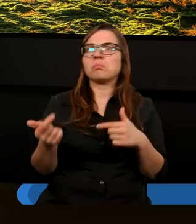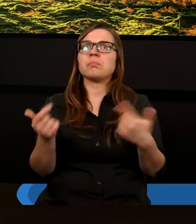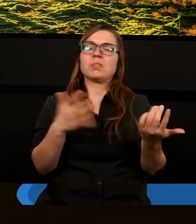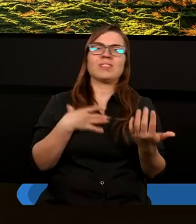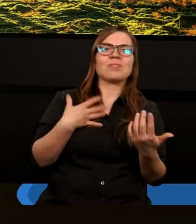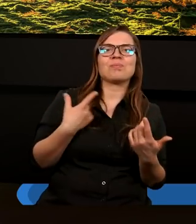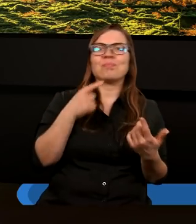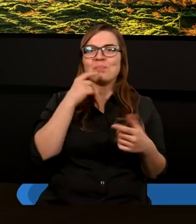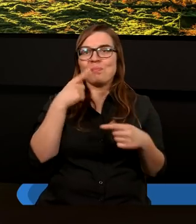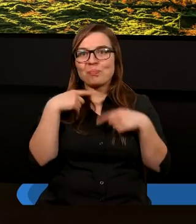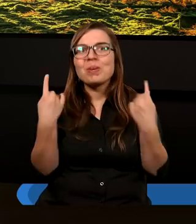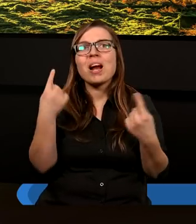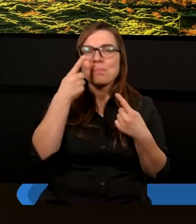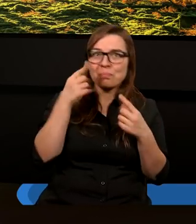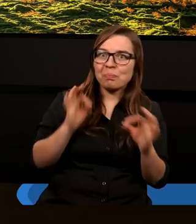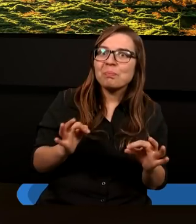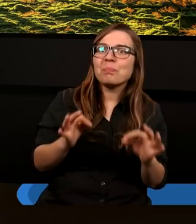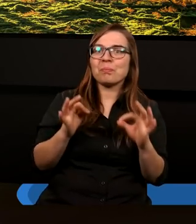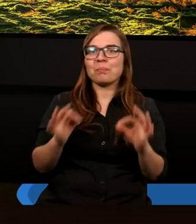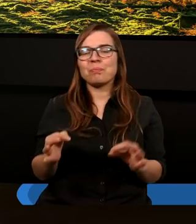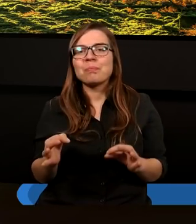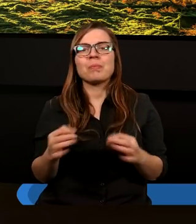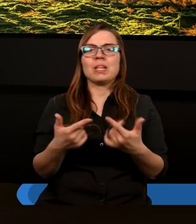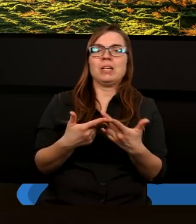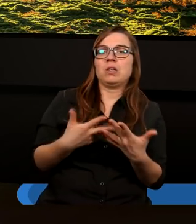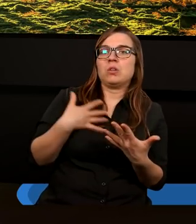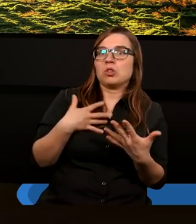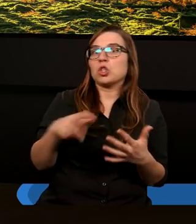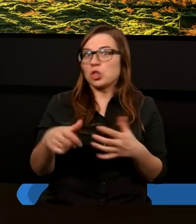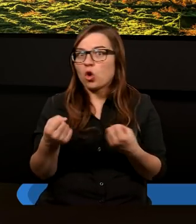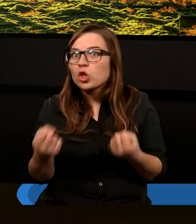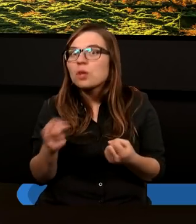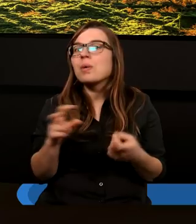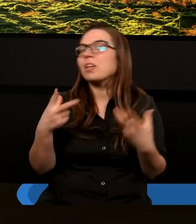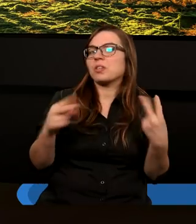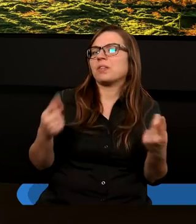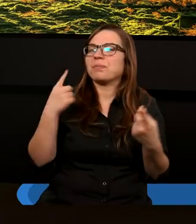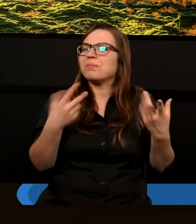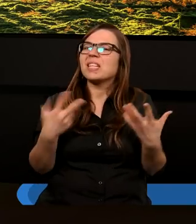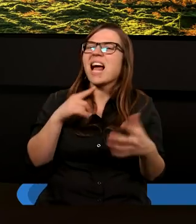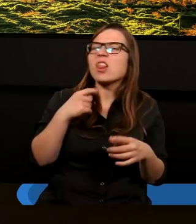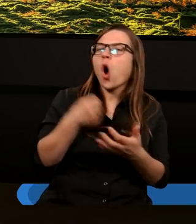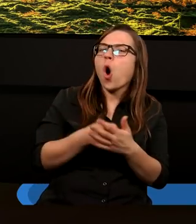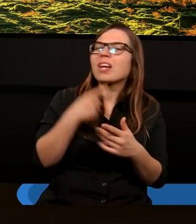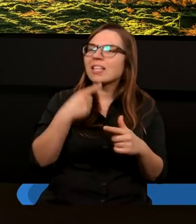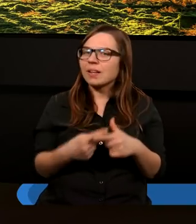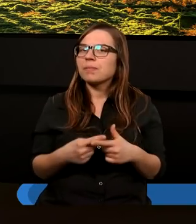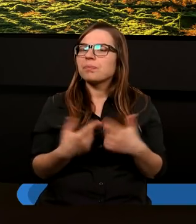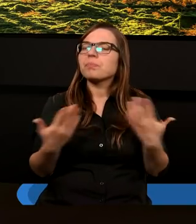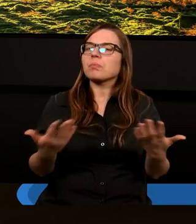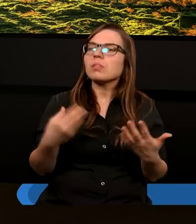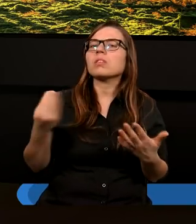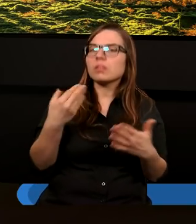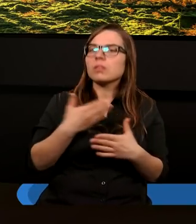przekonani, że to jest zasada, której trzeba się trzymać. i idą, robią